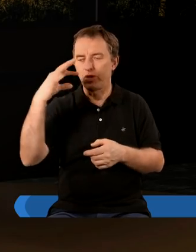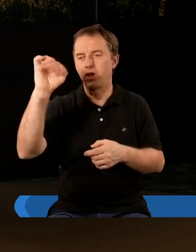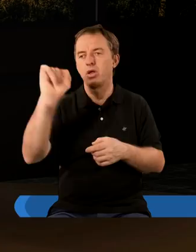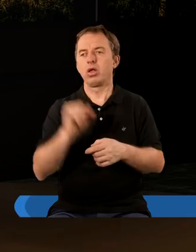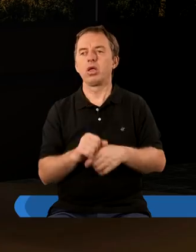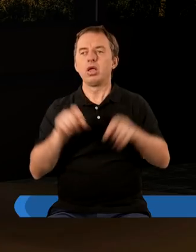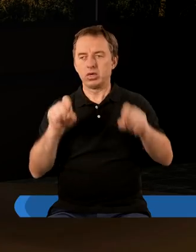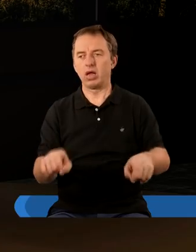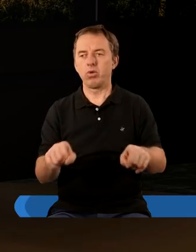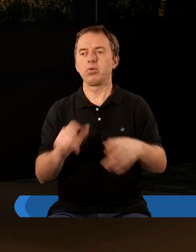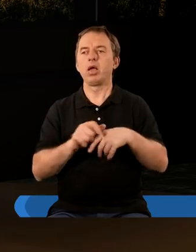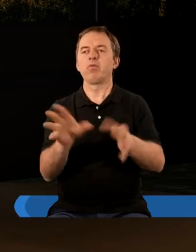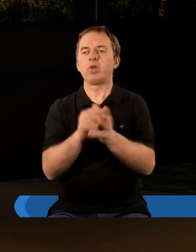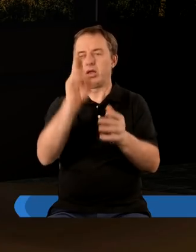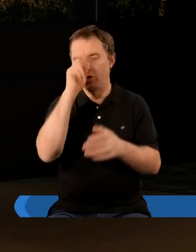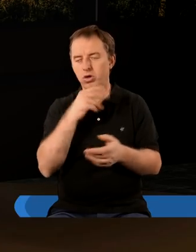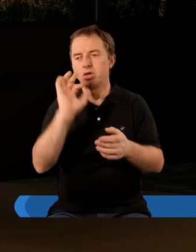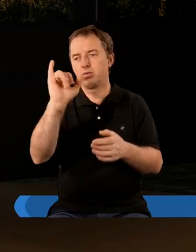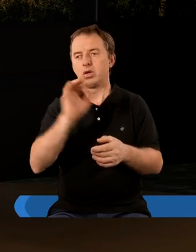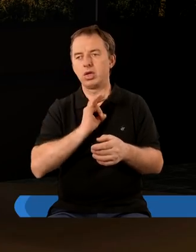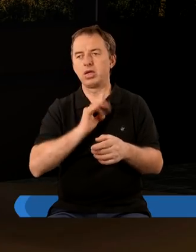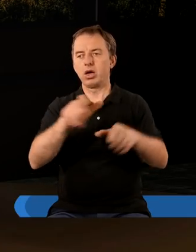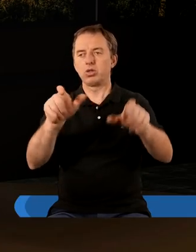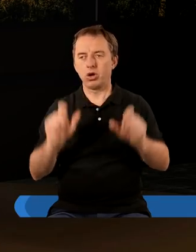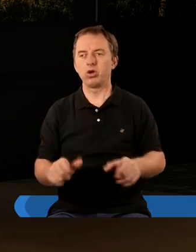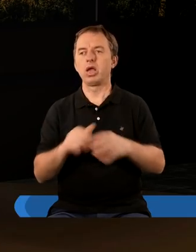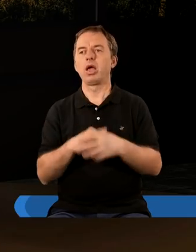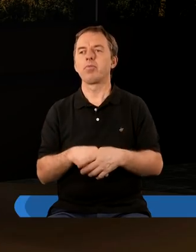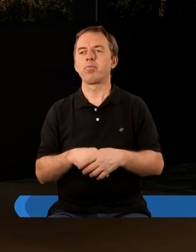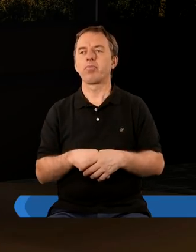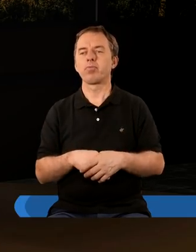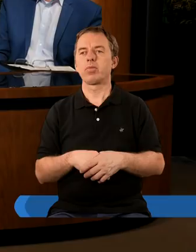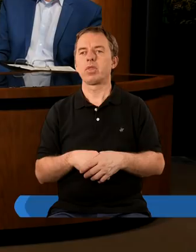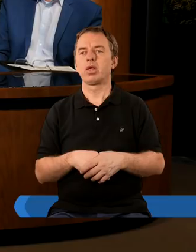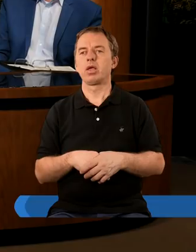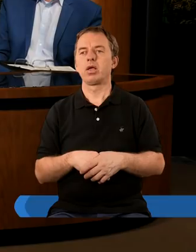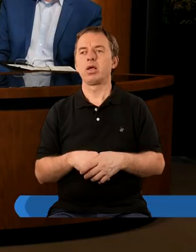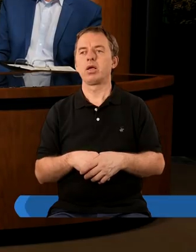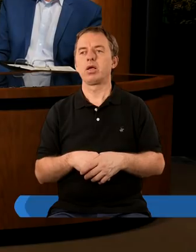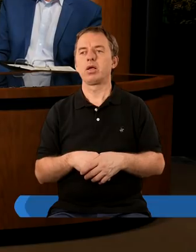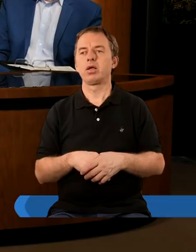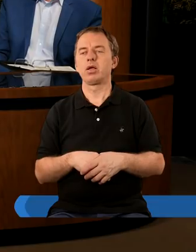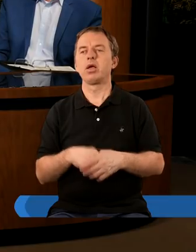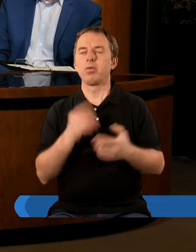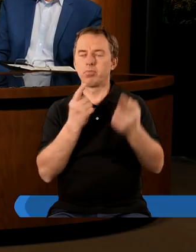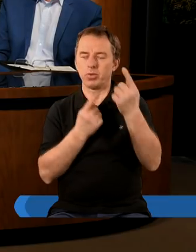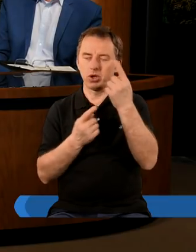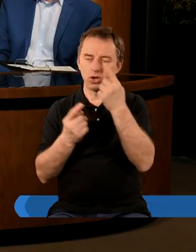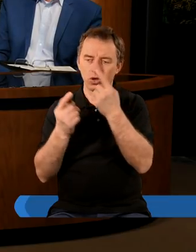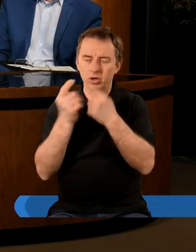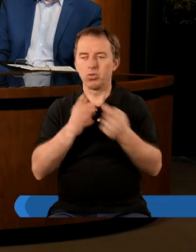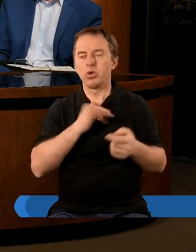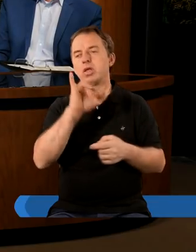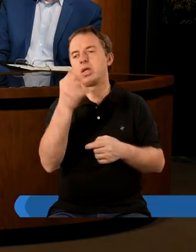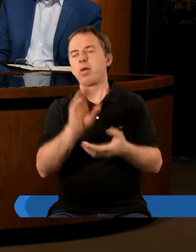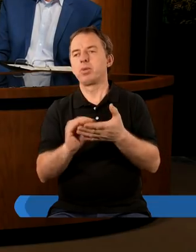zwyciężyłem i zasiadłem wraz z ojcem moim na jego tronie tak sobie myślę jak się czuł